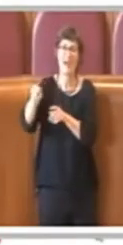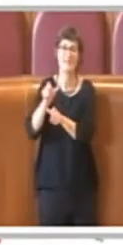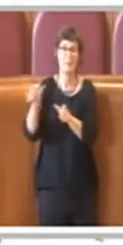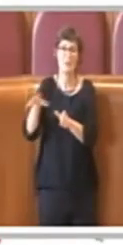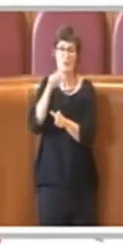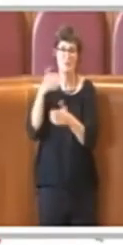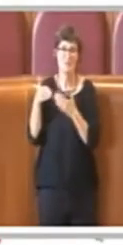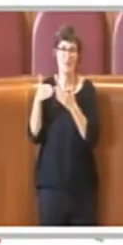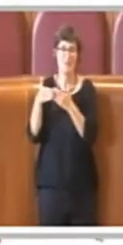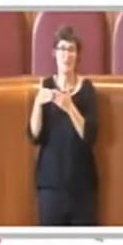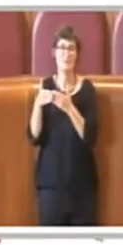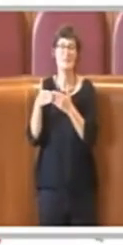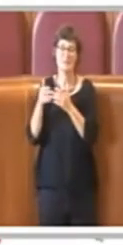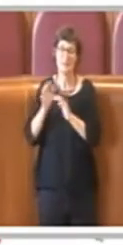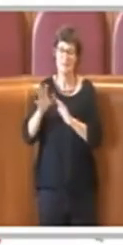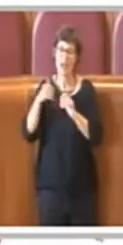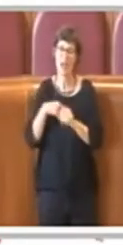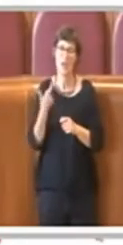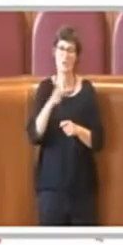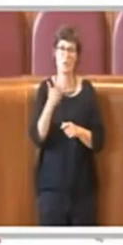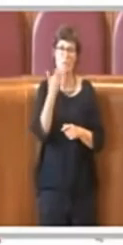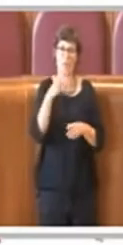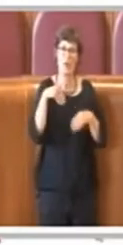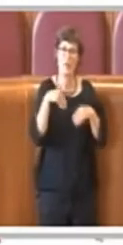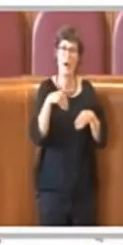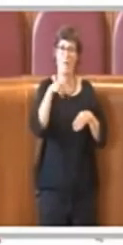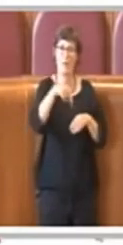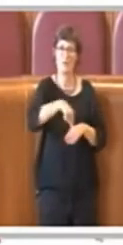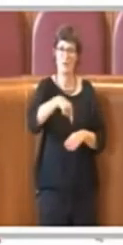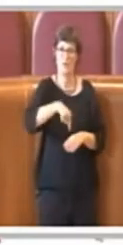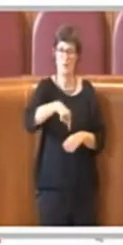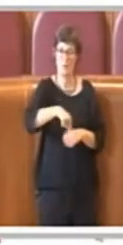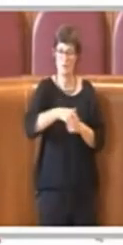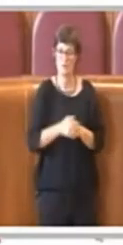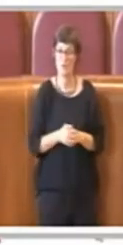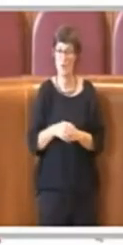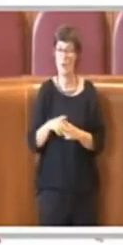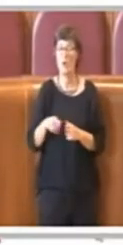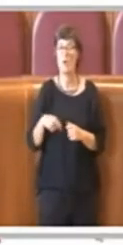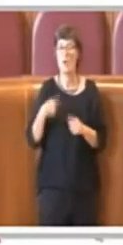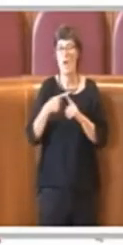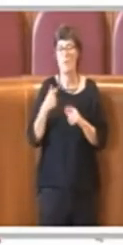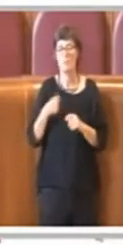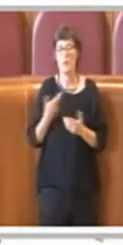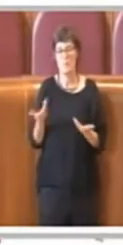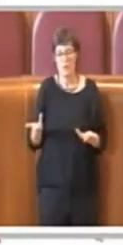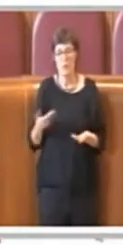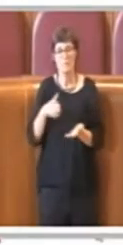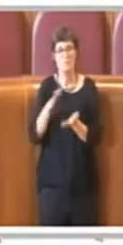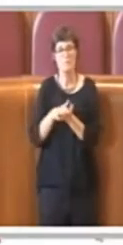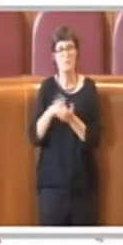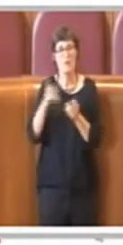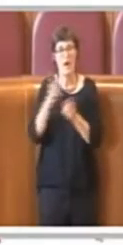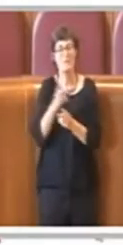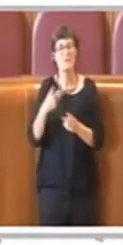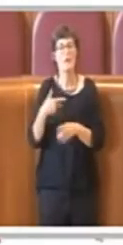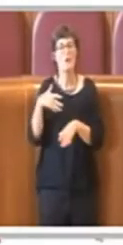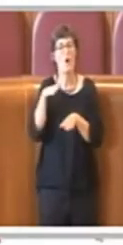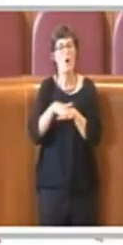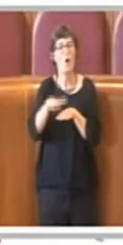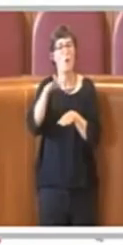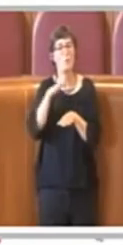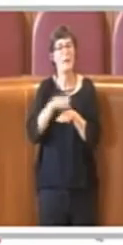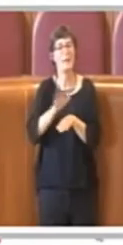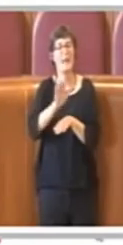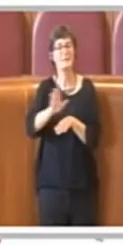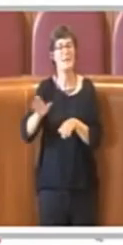pregiudizio dei loro contributi. Inoltre ho apprezzato la competenza che appartiene in maniera così estesa alle persone con disabilità e ai